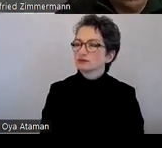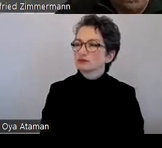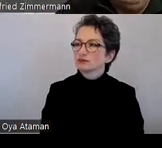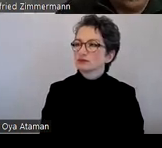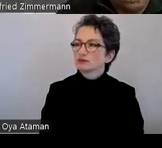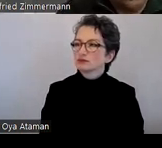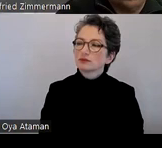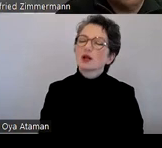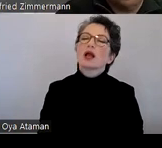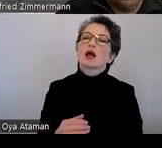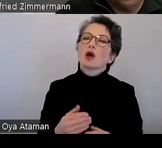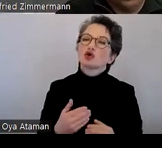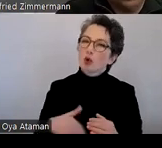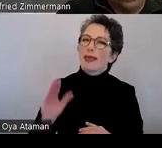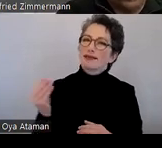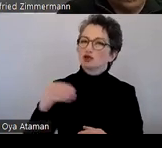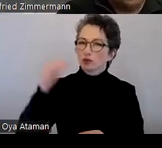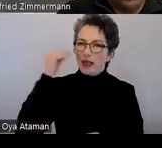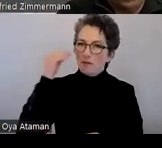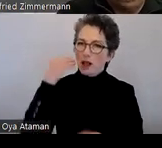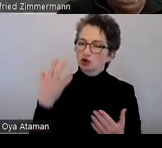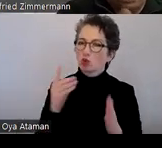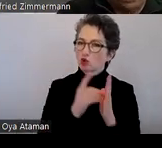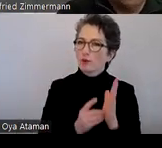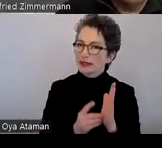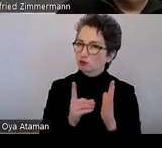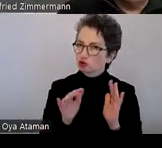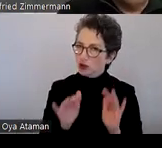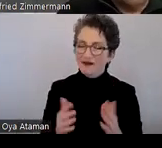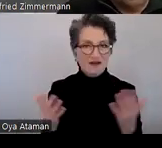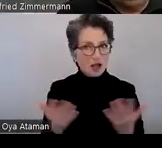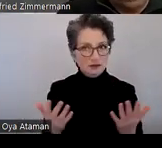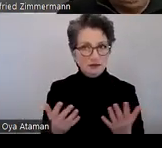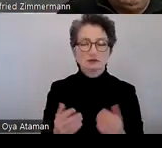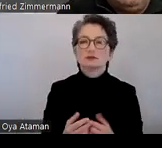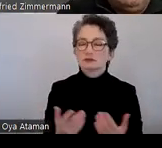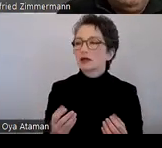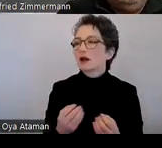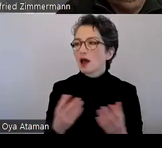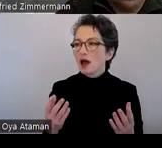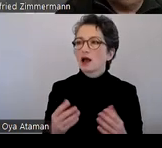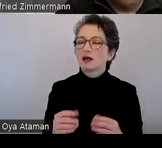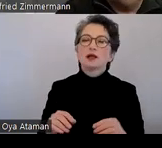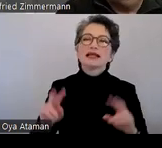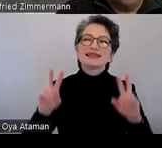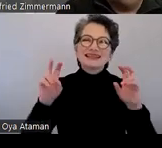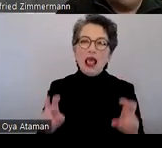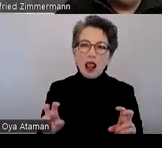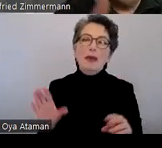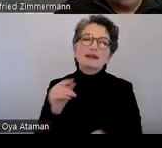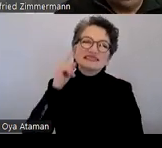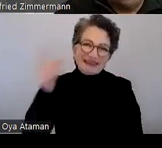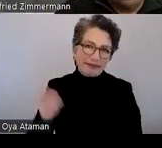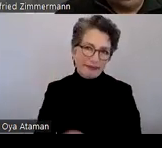Weitere Merkmale, die so ein Dokument aufweisen müsste, sind natürlich sinnvolle Dokumententitel. Das ist sehr wichtig,